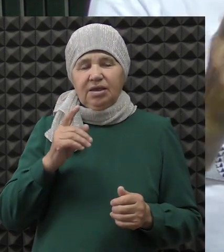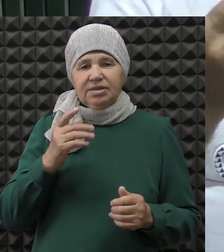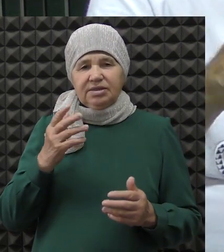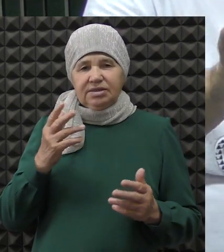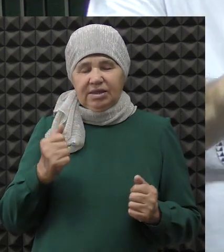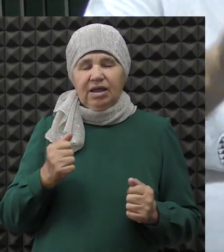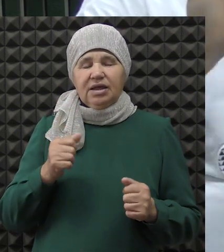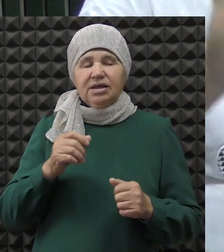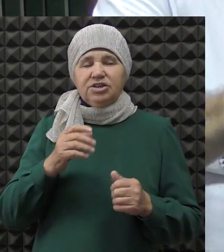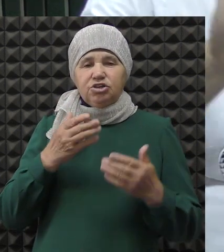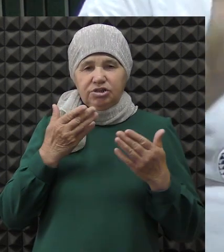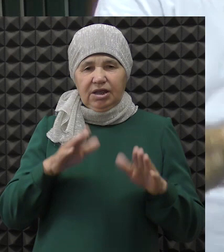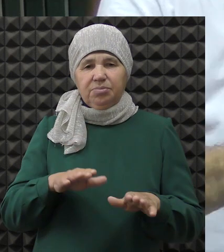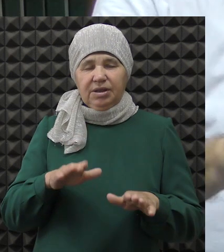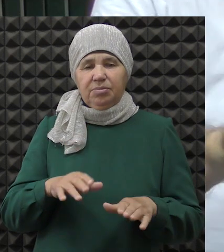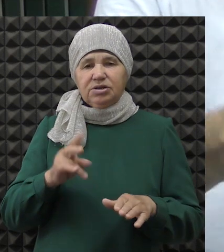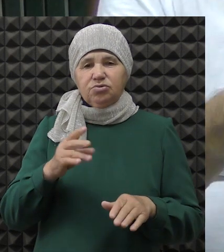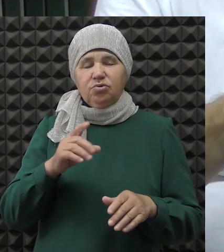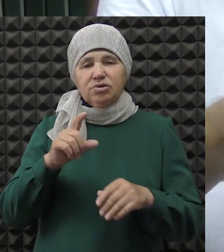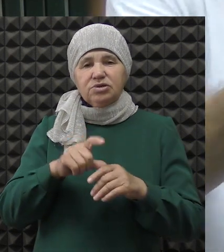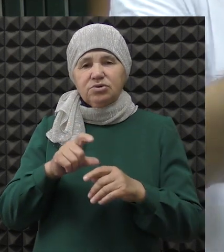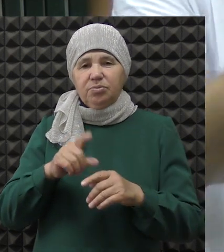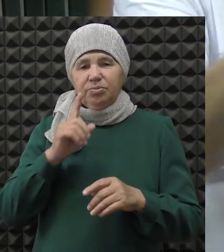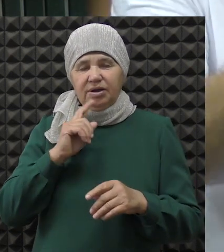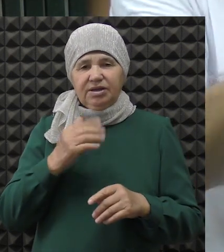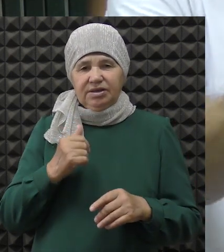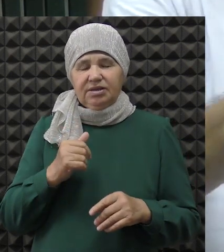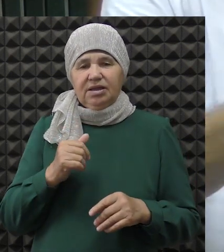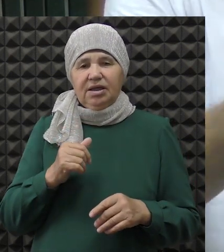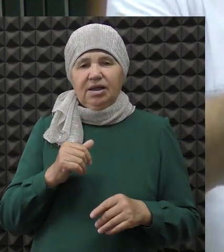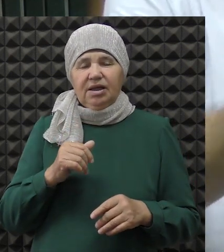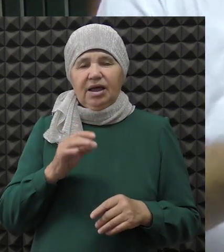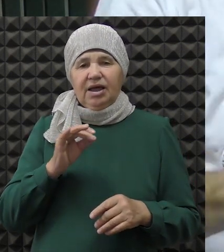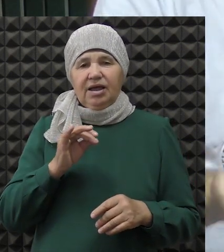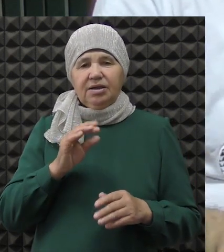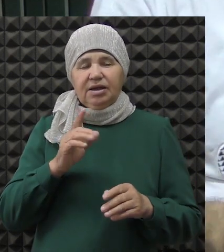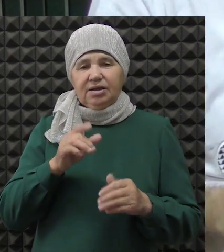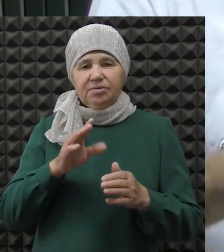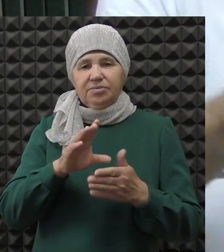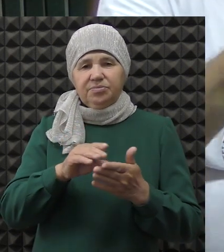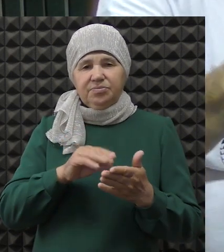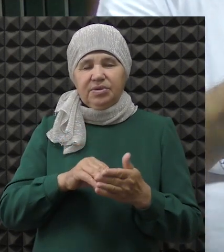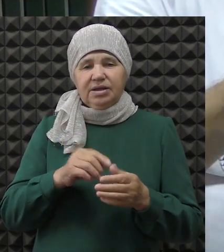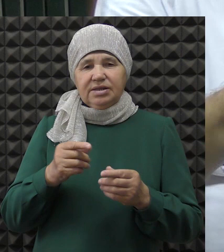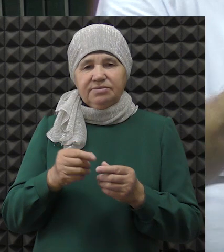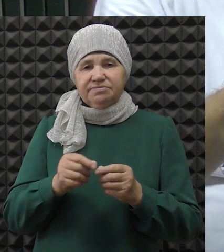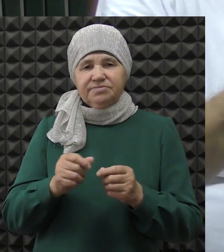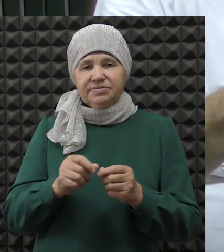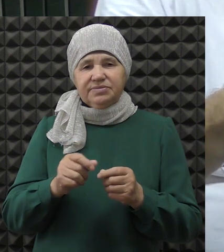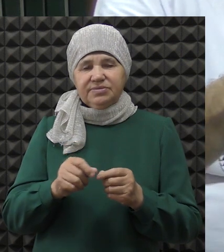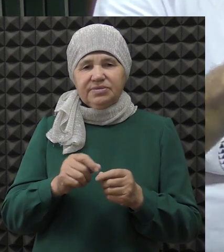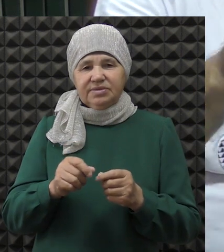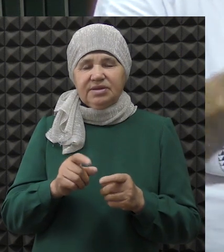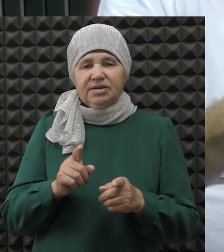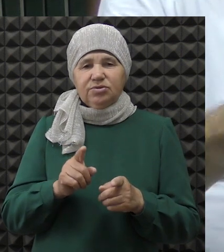нет, все просто. А, просто. я ел. Имам, место, вот так, имам. И так, таспих, так,